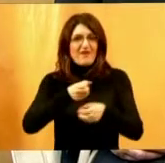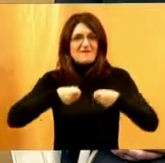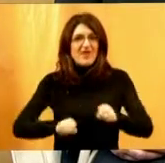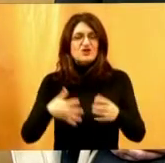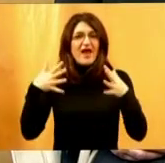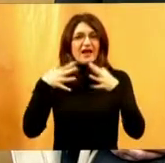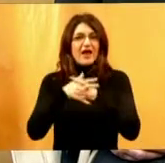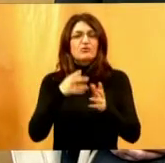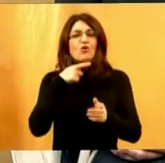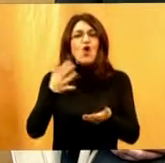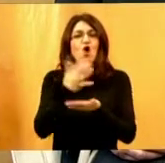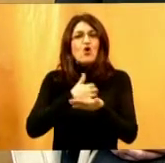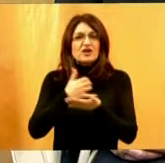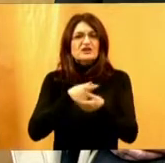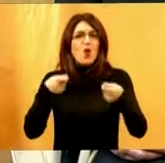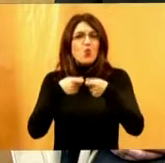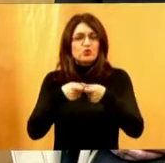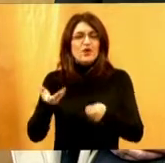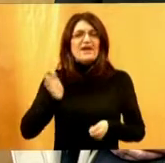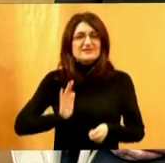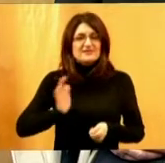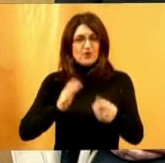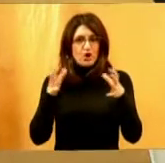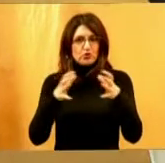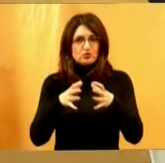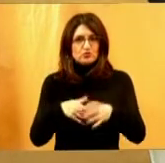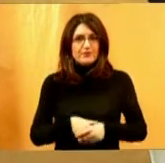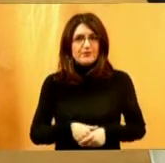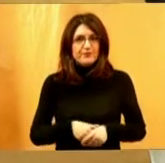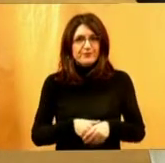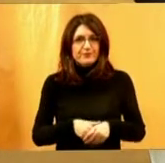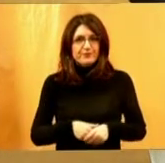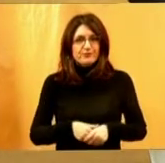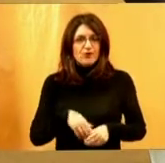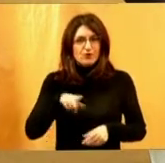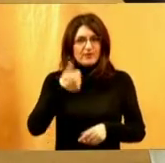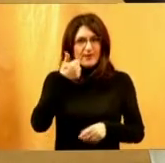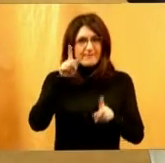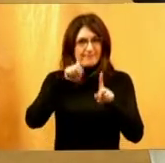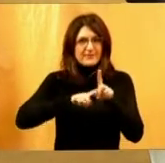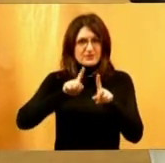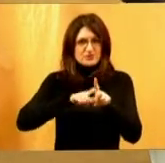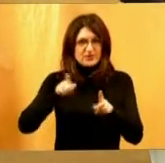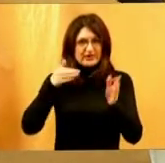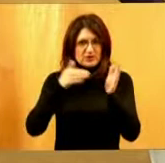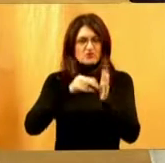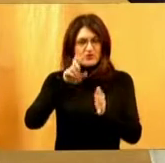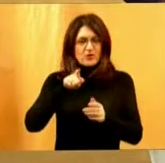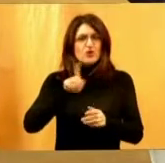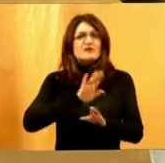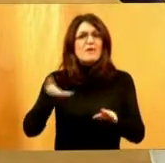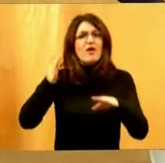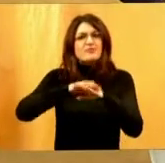koriste u druge civilnog društva. Lesite mi, sad kad sam, to je mjesečno, 1200 kuna. Da, samo